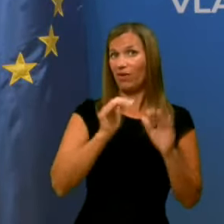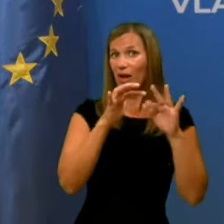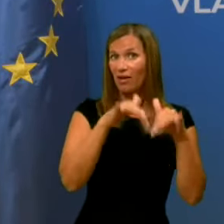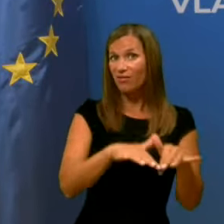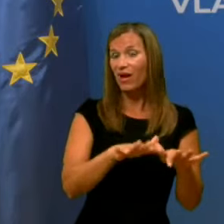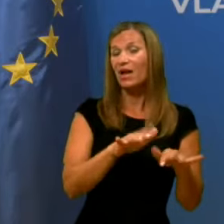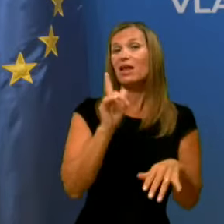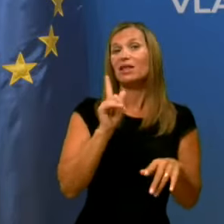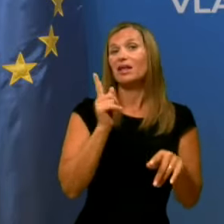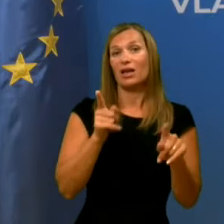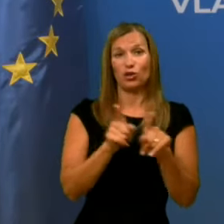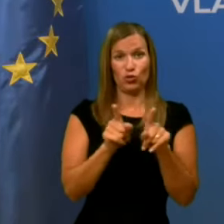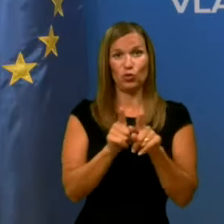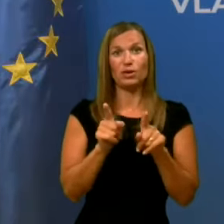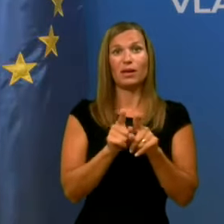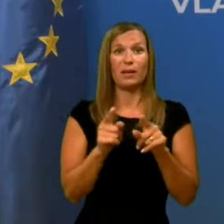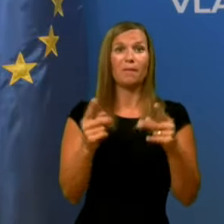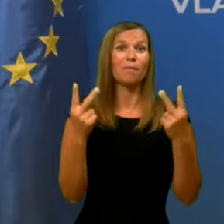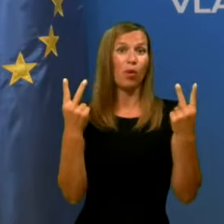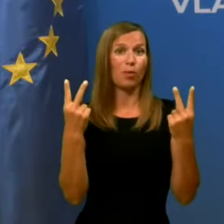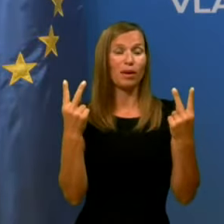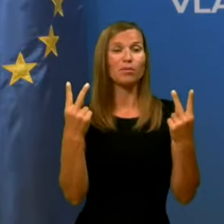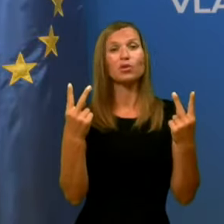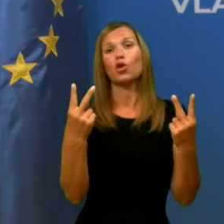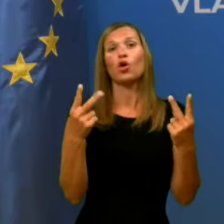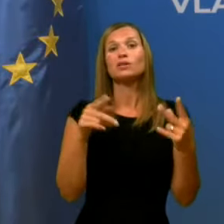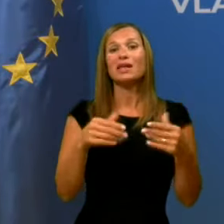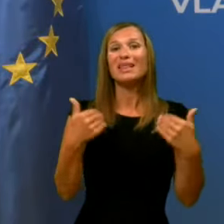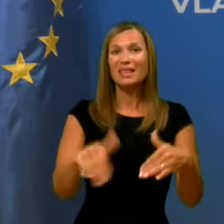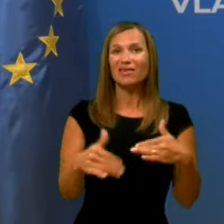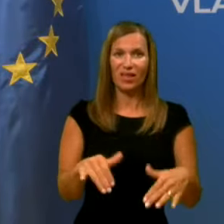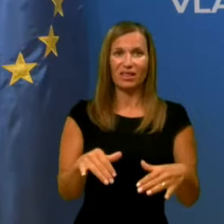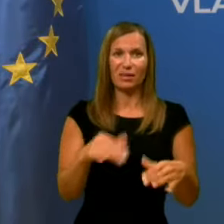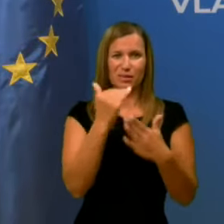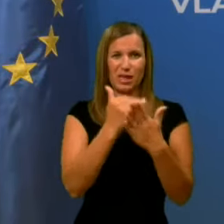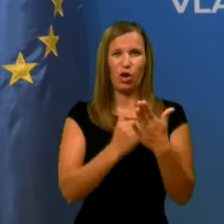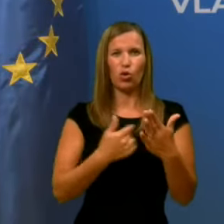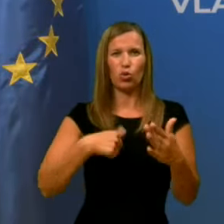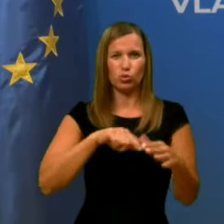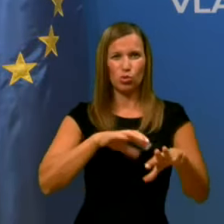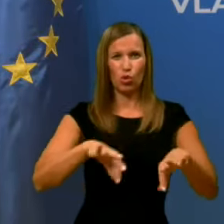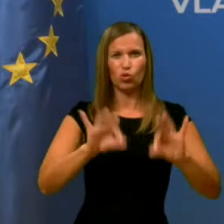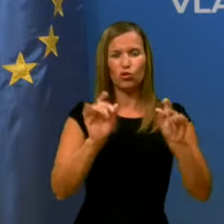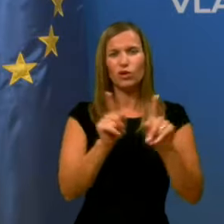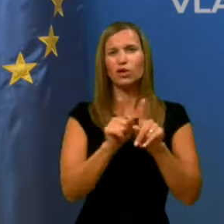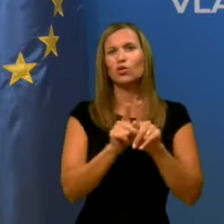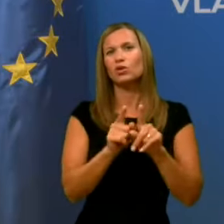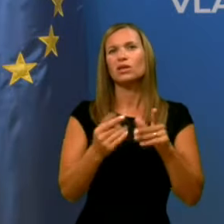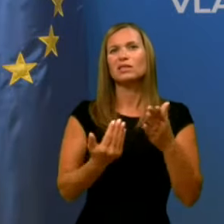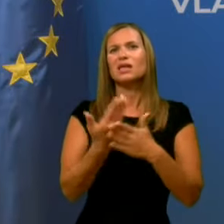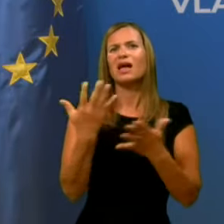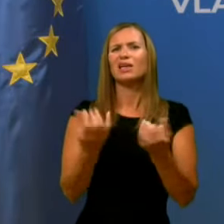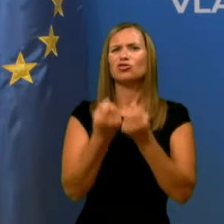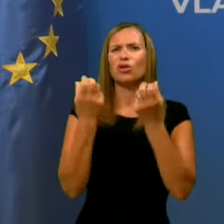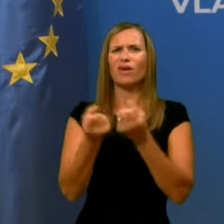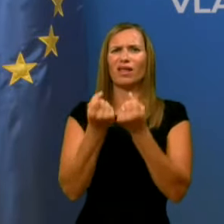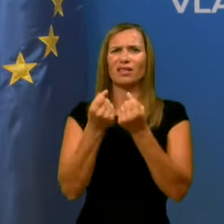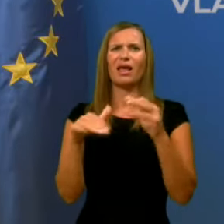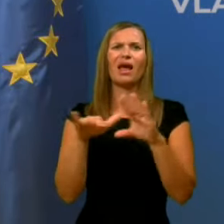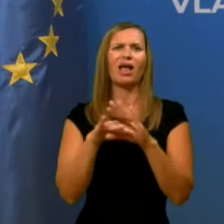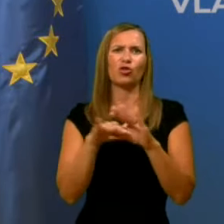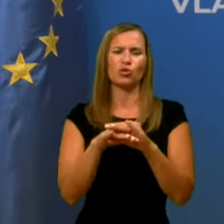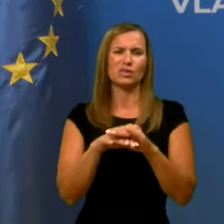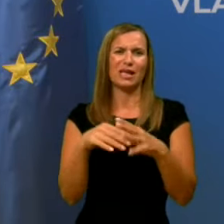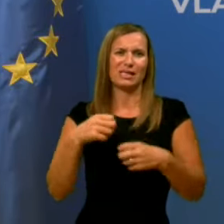in, kar je tudi pomembno, smo že z interventnim zakonom zagotovili tudi za reševanje kadrovske stiske v